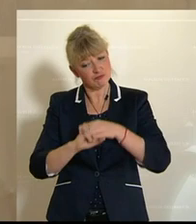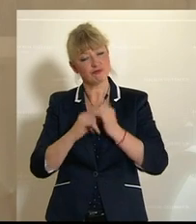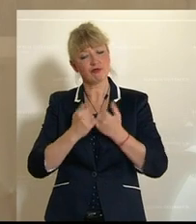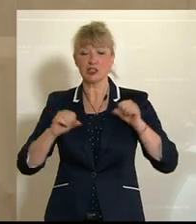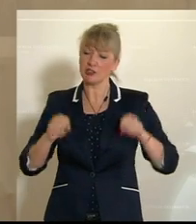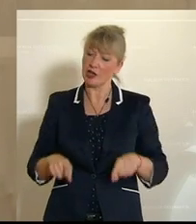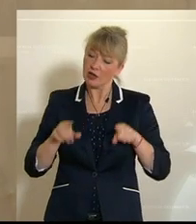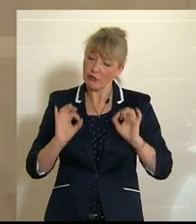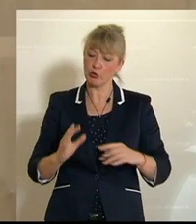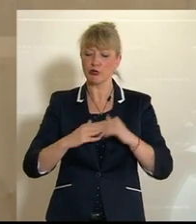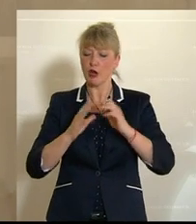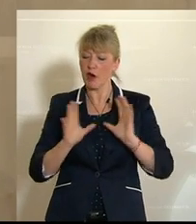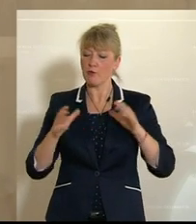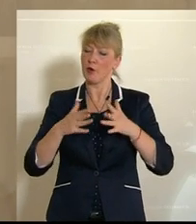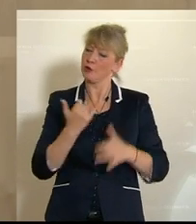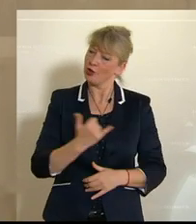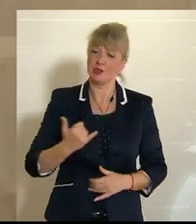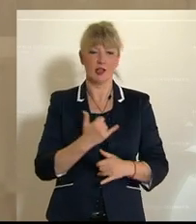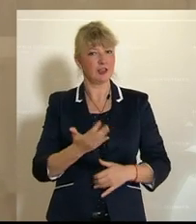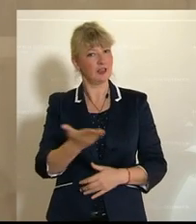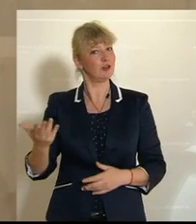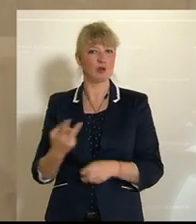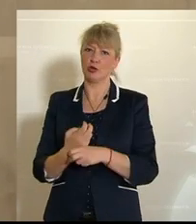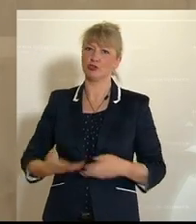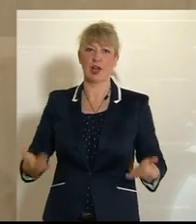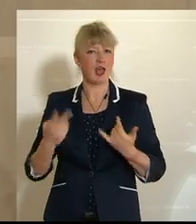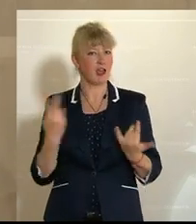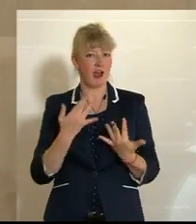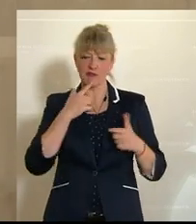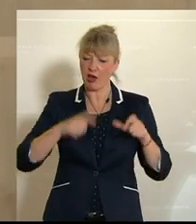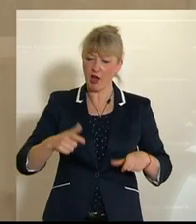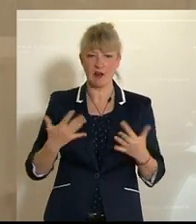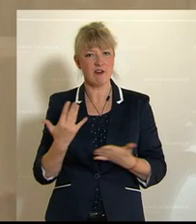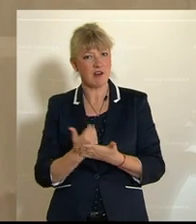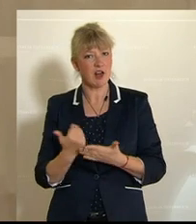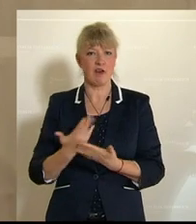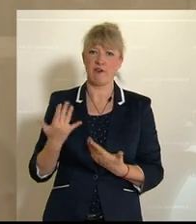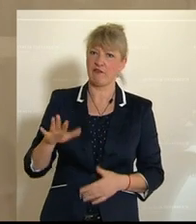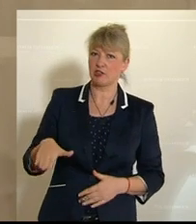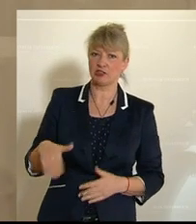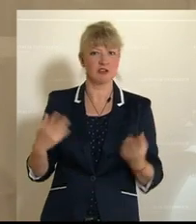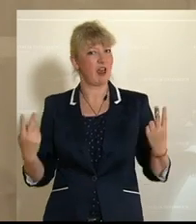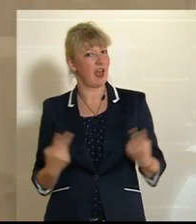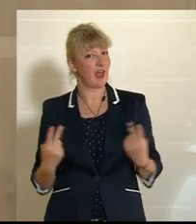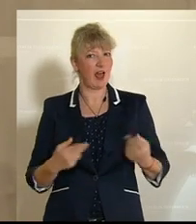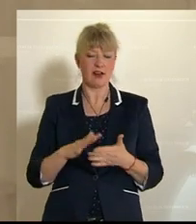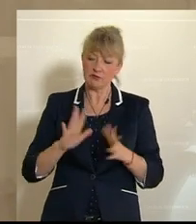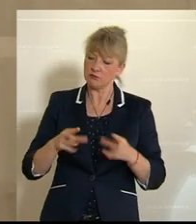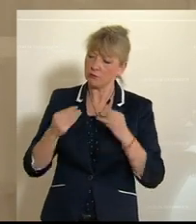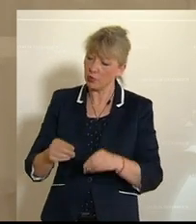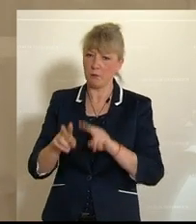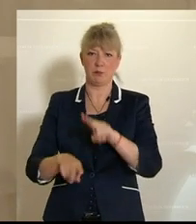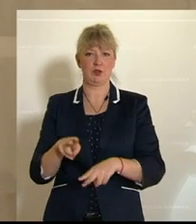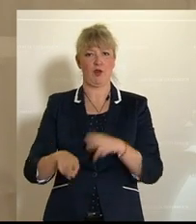das wirklich tauglich aufstellen, dass jeder und jede in Österreich, egal welches Alter, welches Einkommen, welches Geschlecht, zu der Betreuung und der